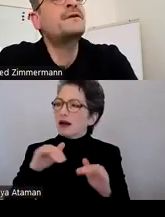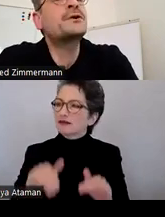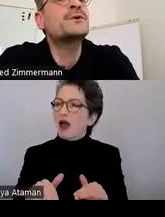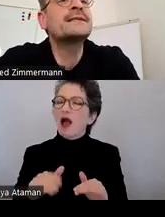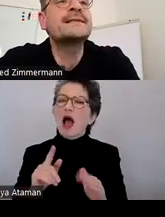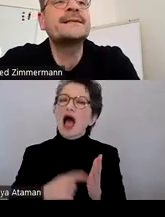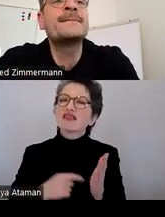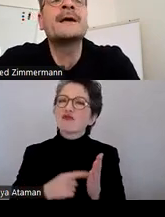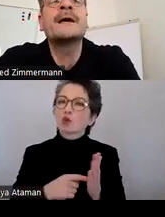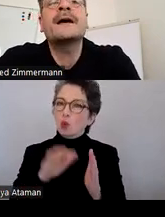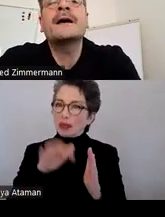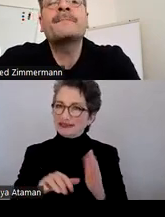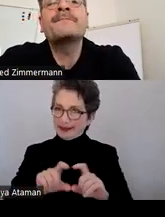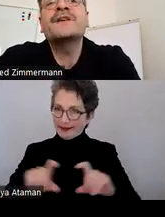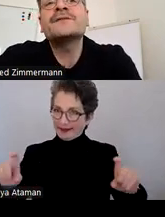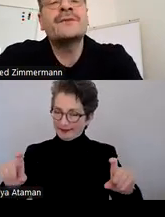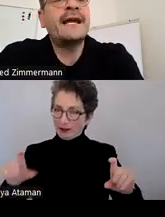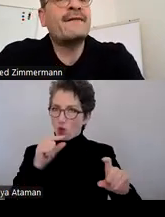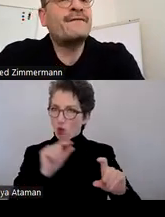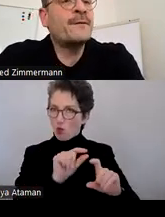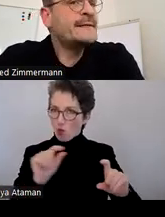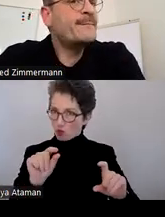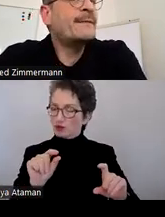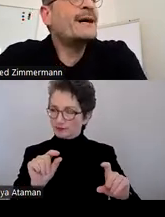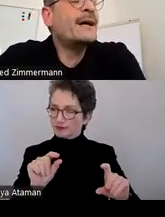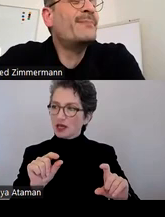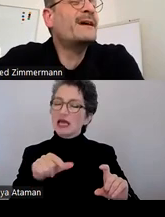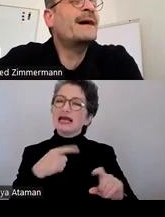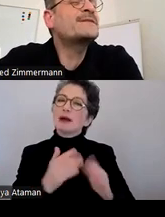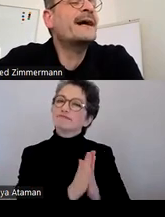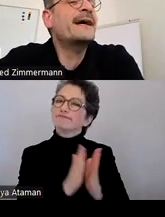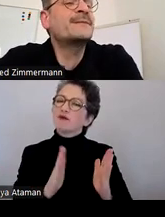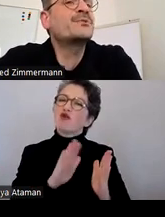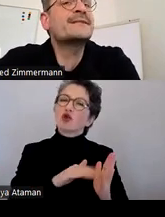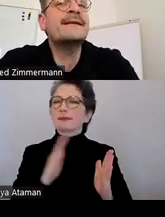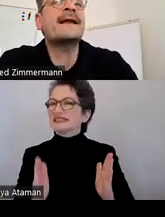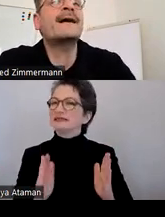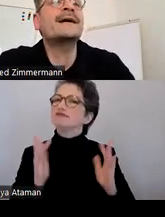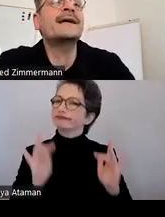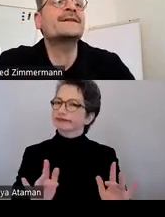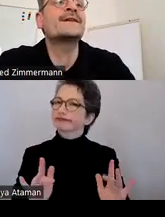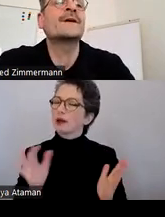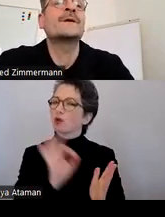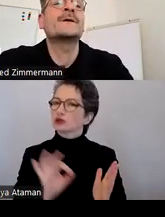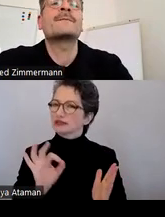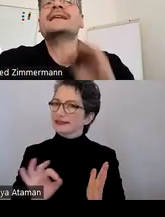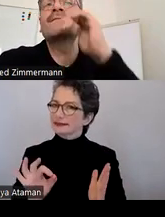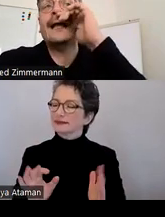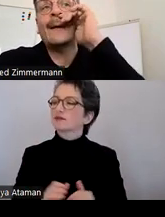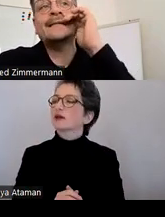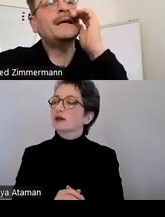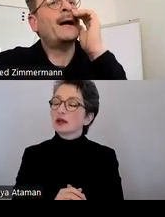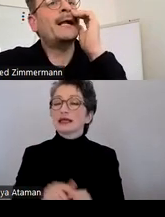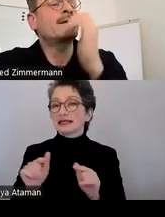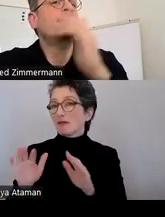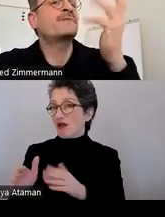Anforderungsliste, die also mit einer von bis Bandbreite in Prozenten arbeitet. In dem